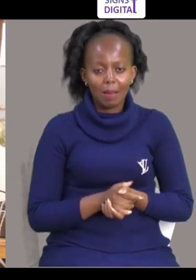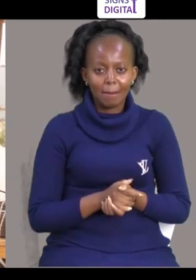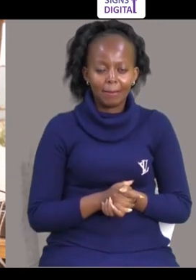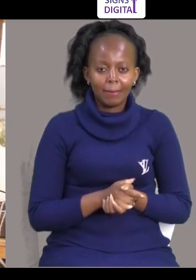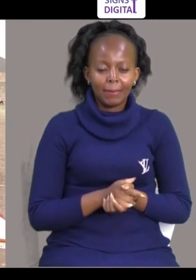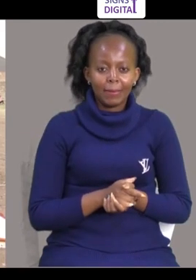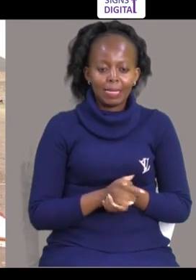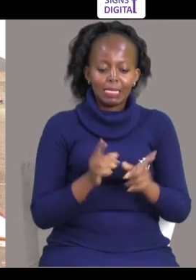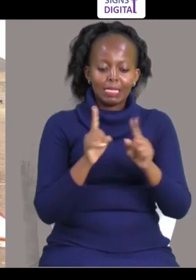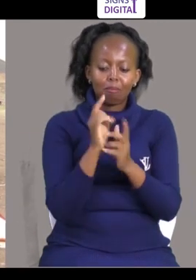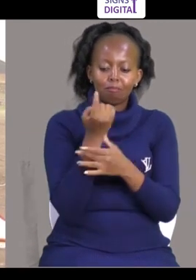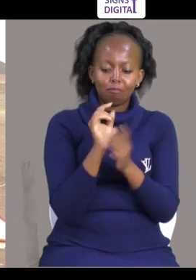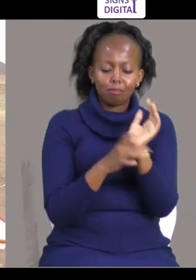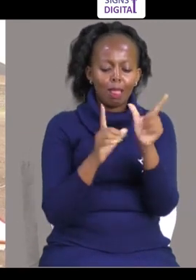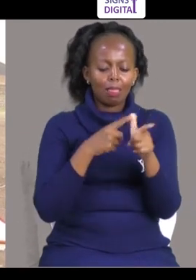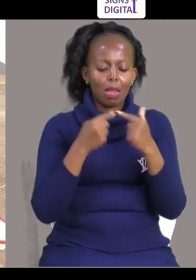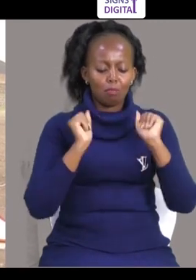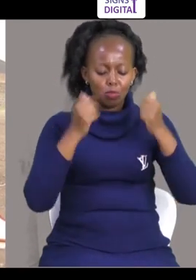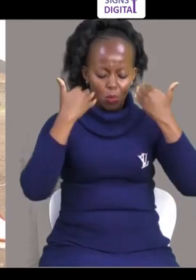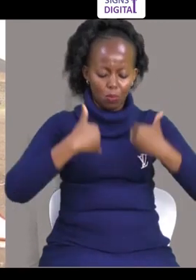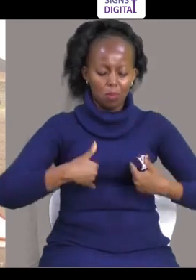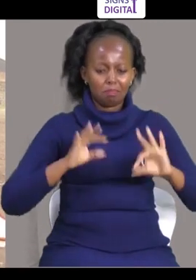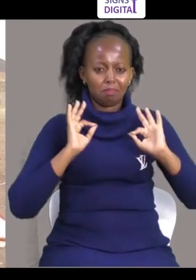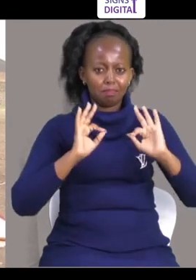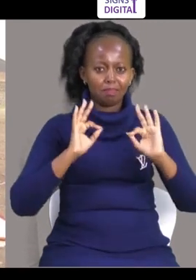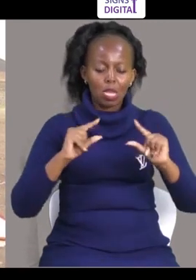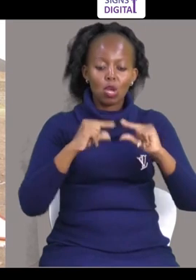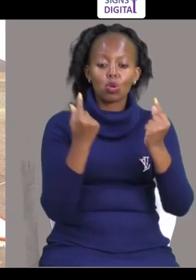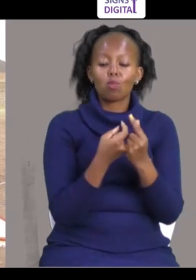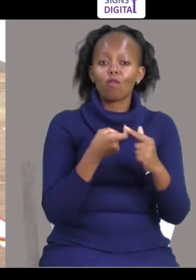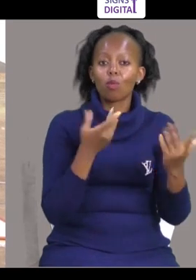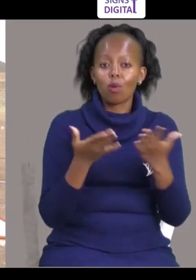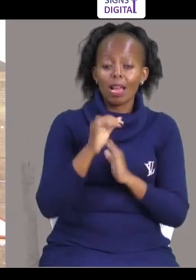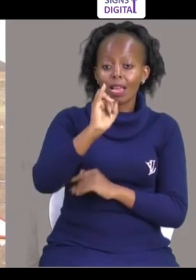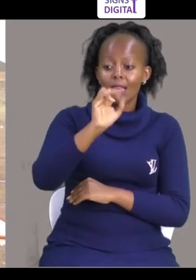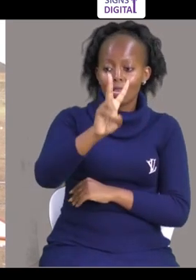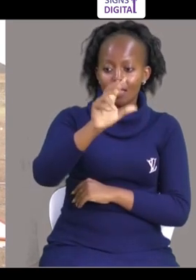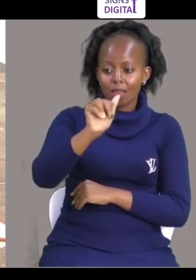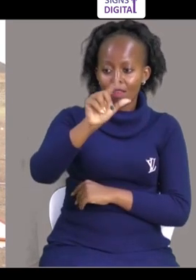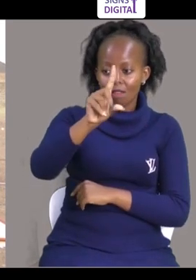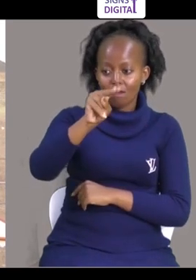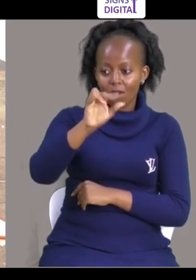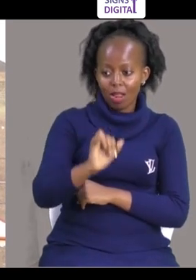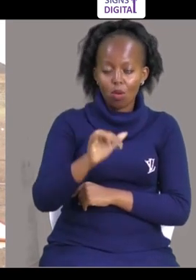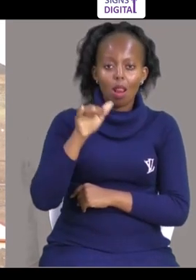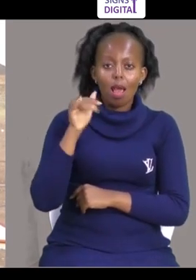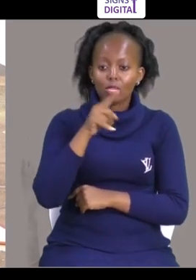Na vile vile wanauza ushanga Yani kuvaa kwa shingo uonekane maridadi Ni kikundi